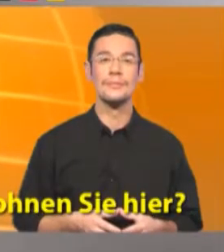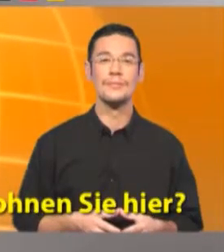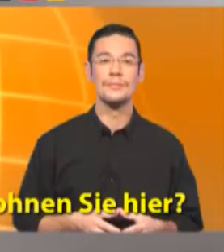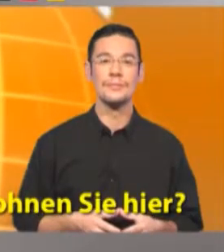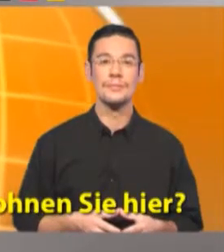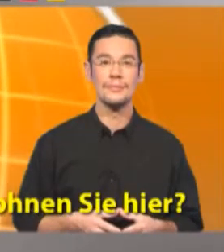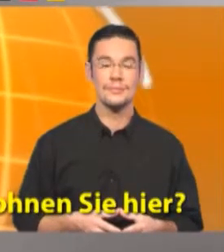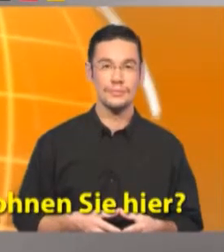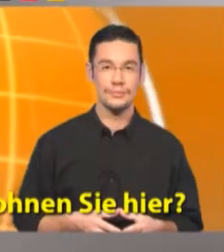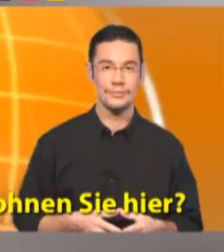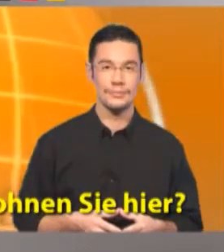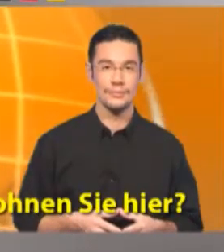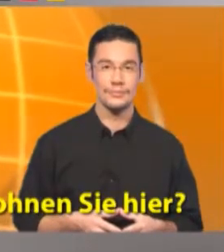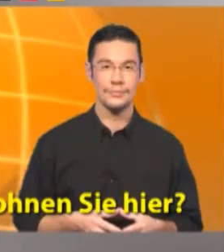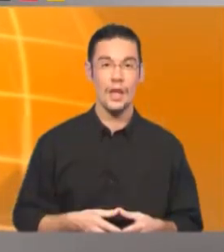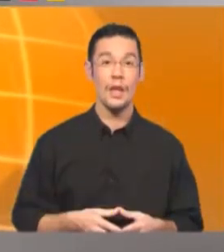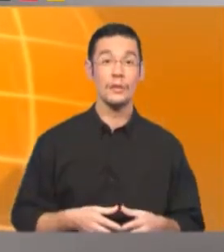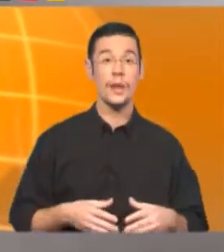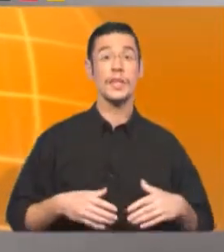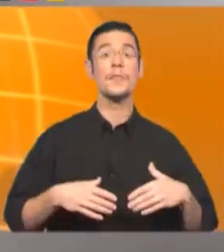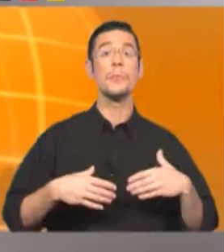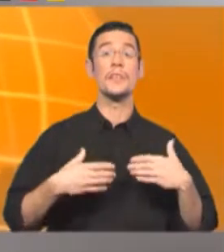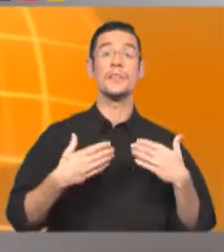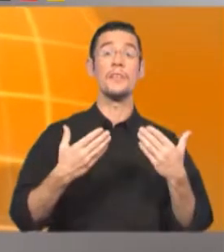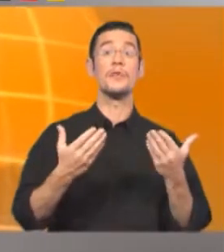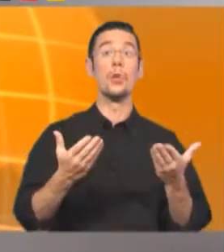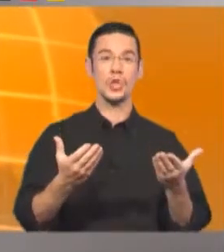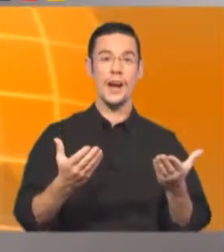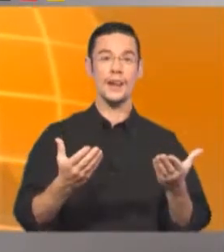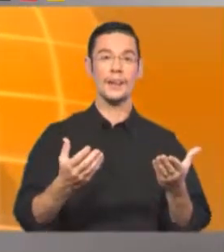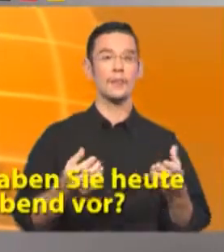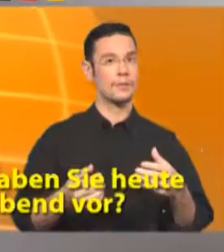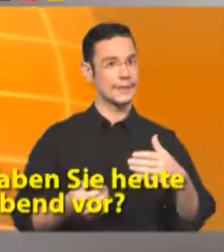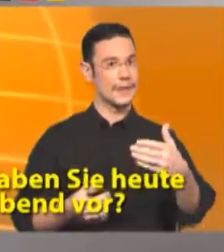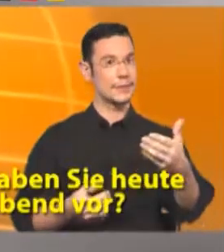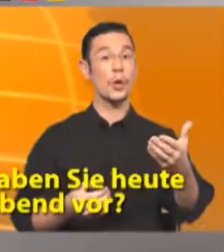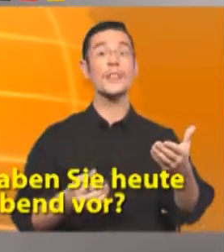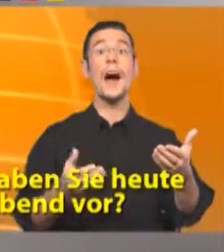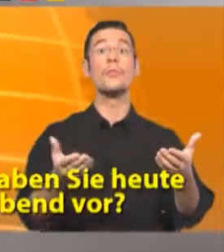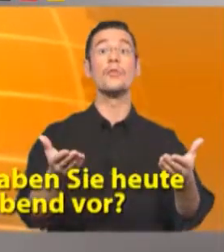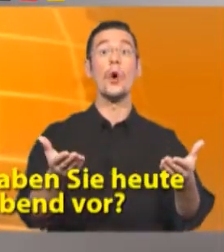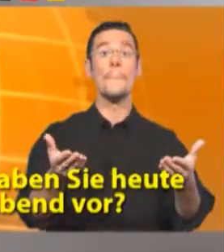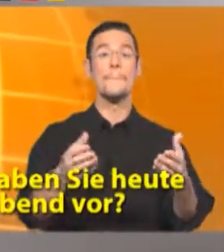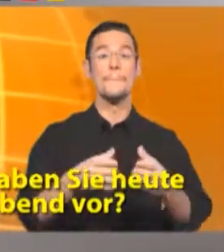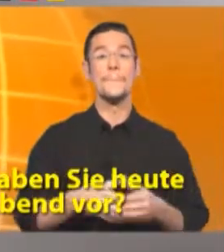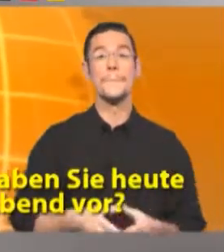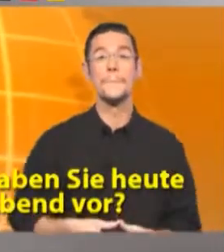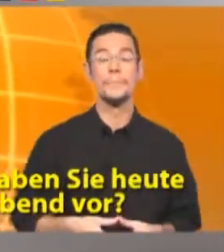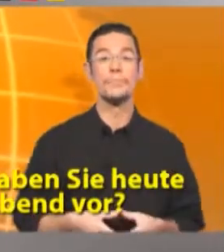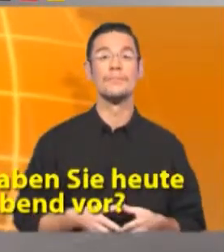Dove alloggia? Vielleicht will man Ihnen etwas vorschlagen. Was haben Sie heute Abend vor?